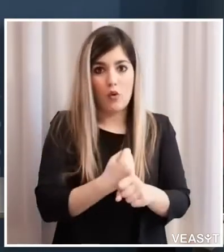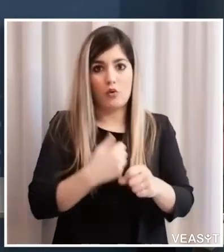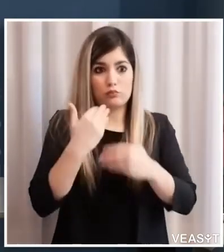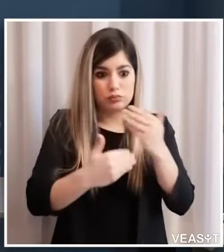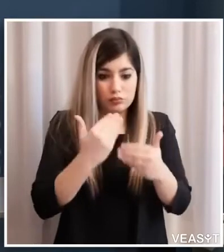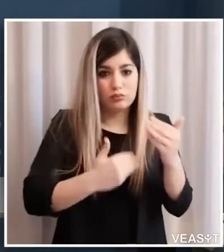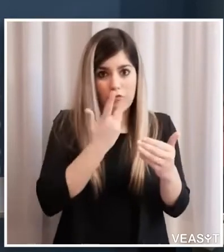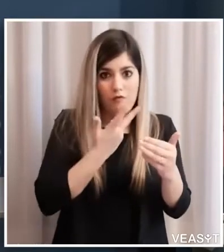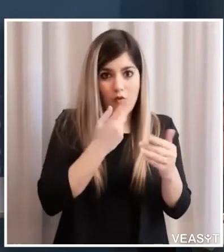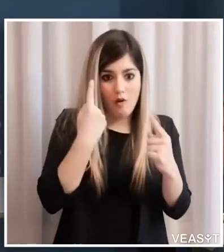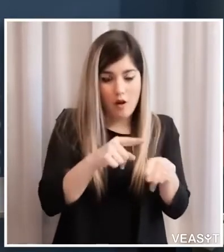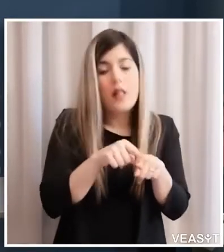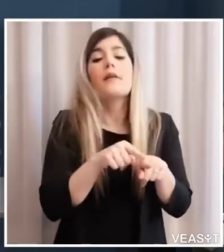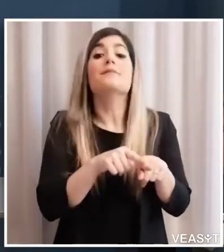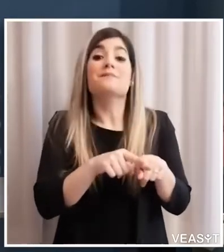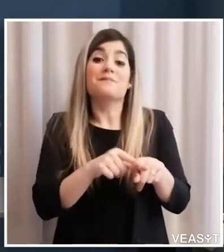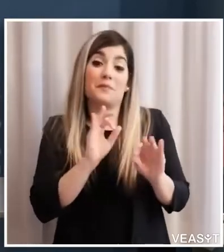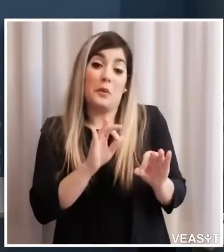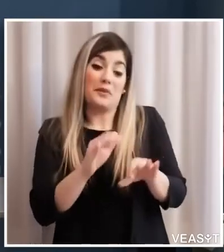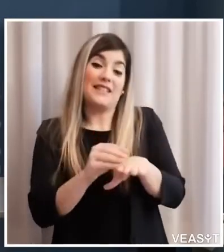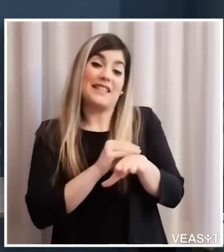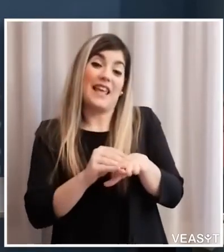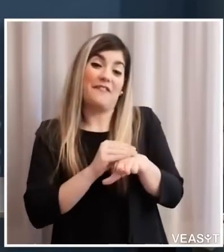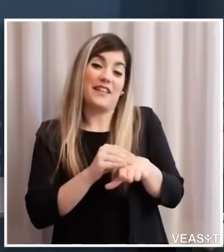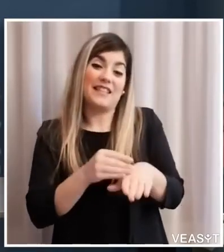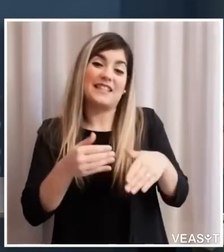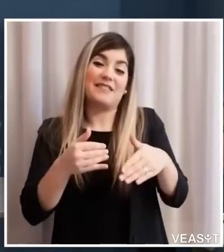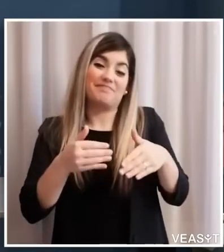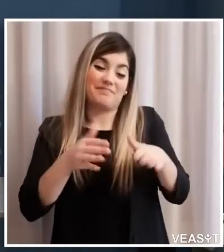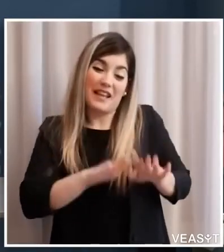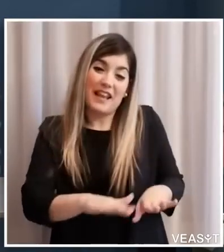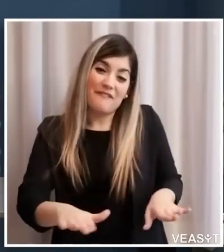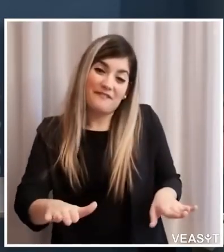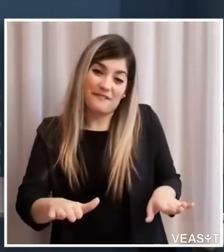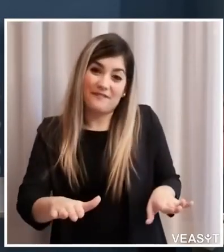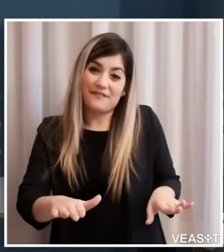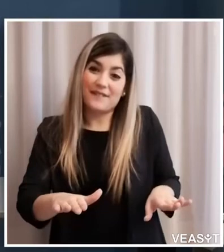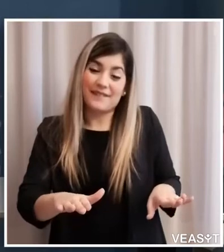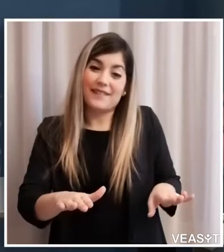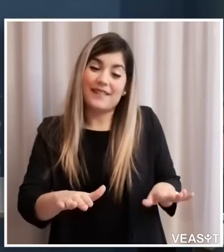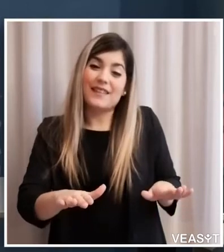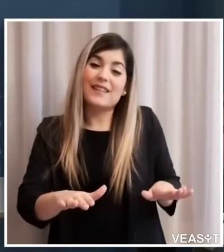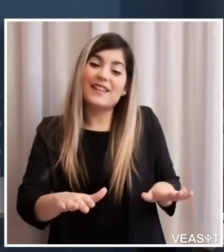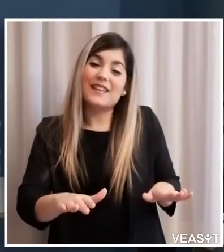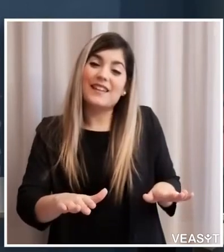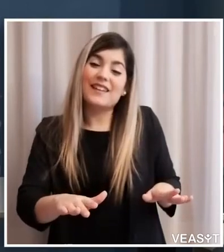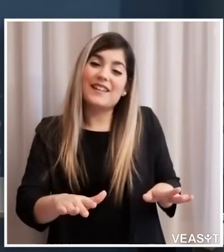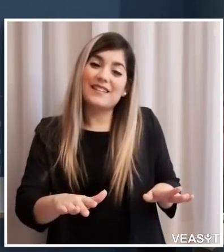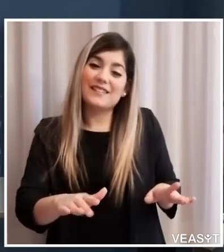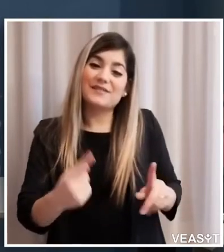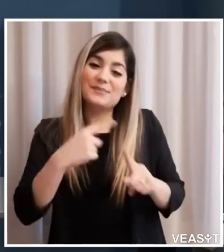dei servizi di infanzia di prima infanzia ma soprattutto anche le attività